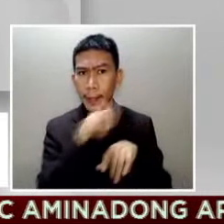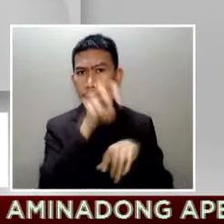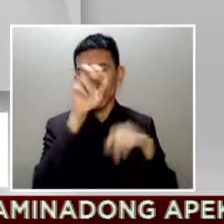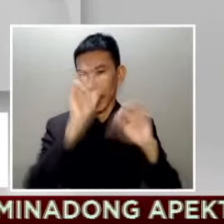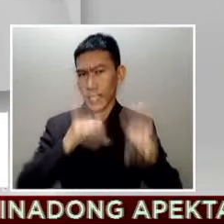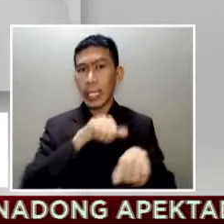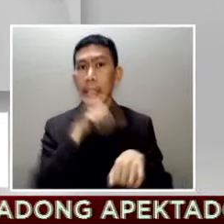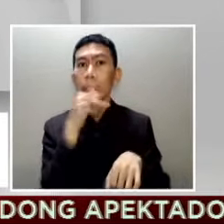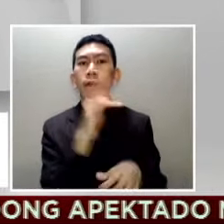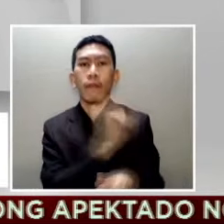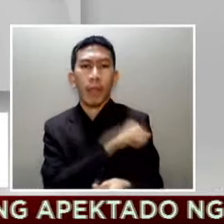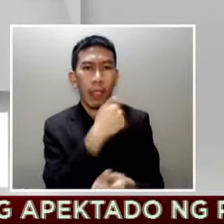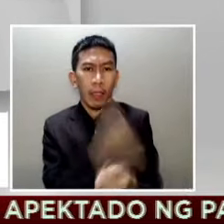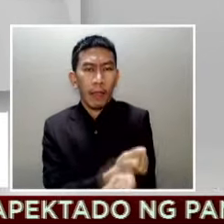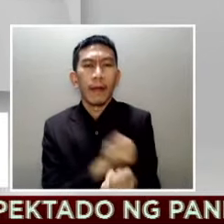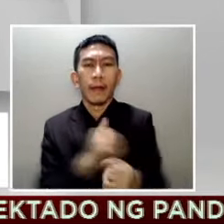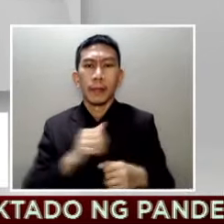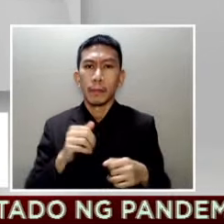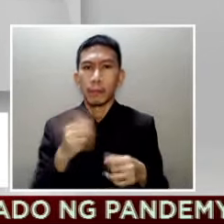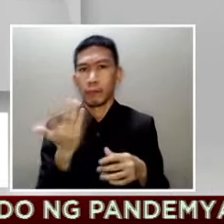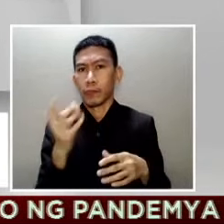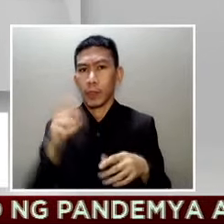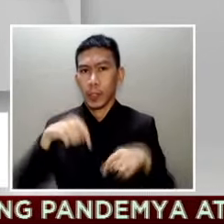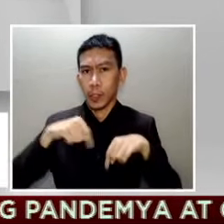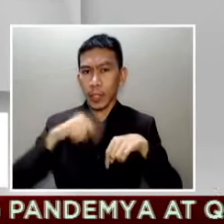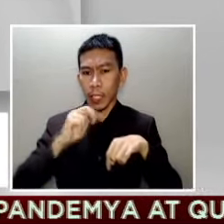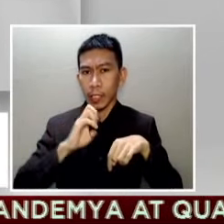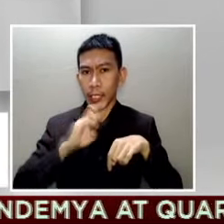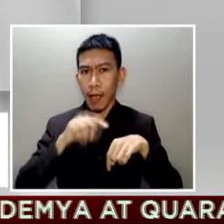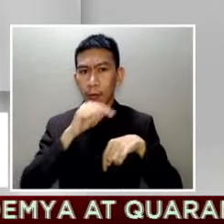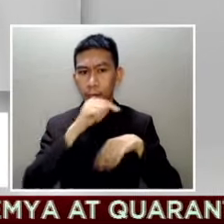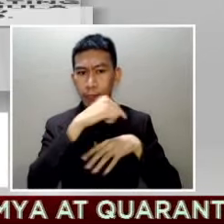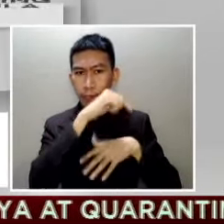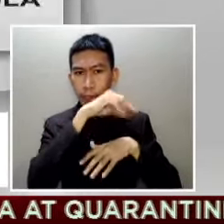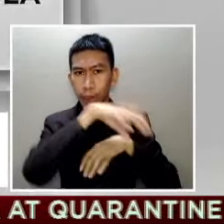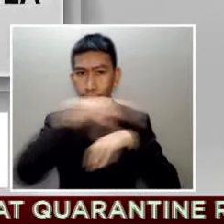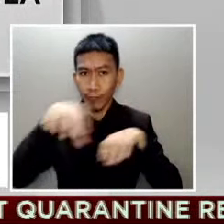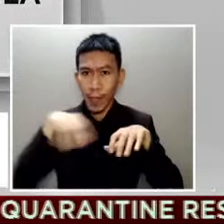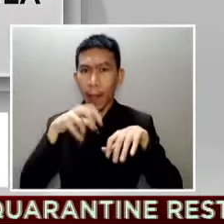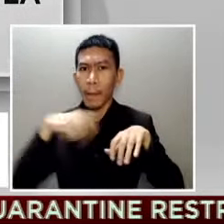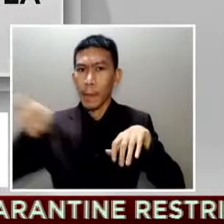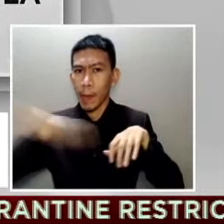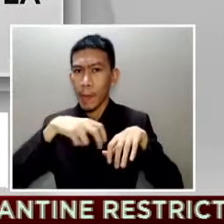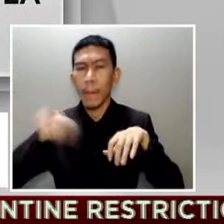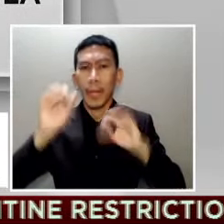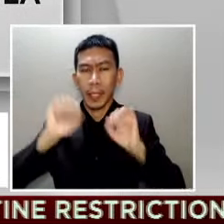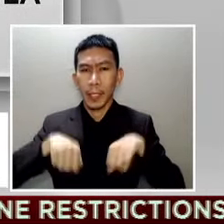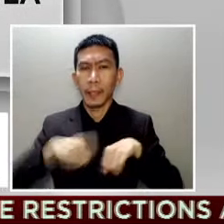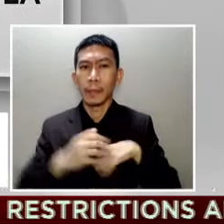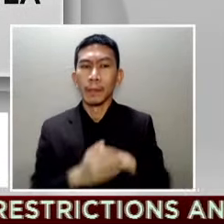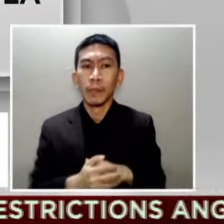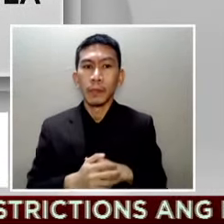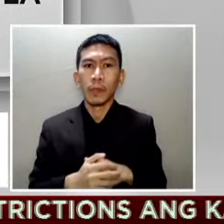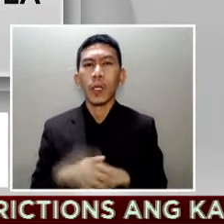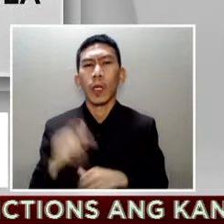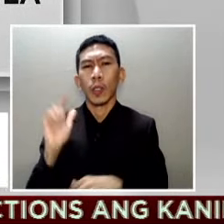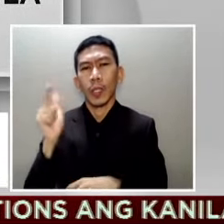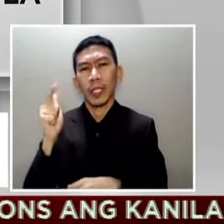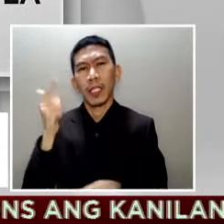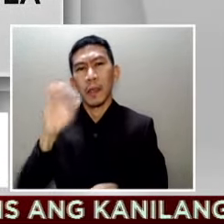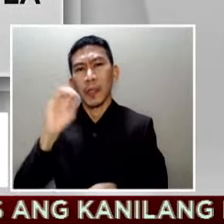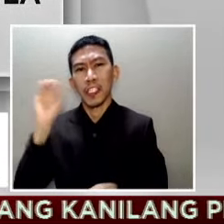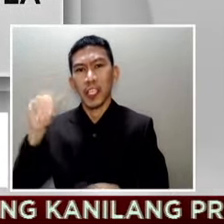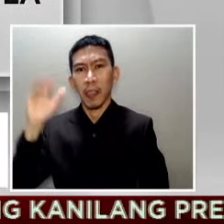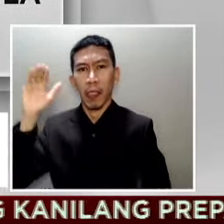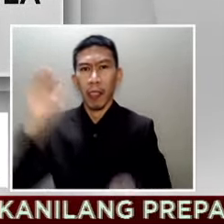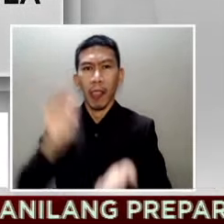o APOR papasok at palabas ng NCR+. Ibinaba naman sa 20% ang papayagang seating capacity ng mga